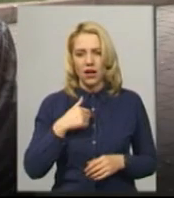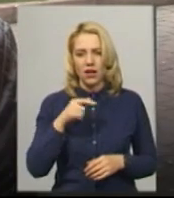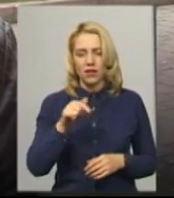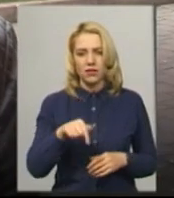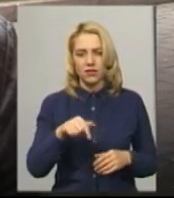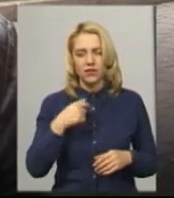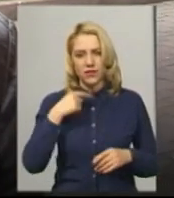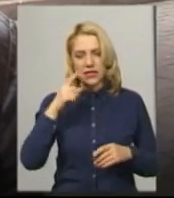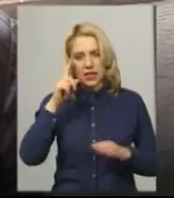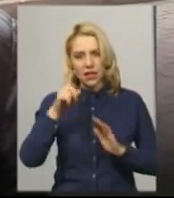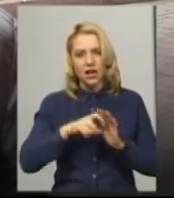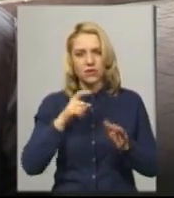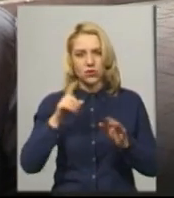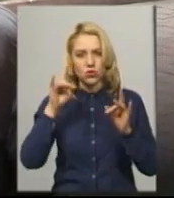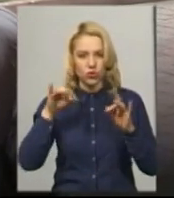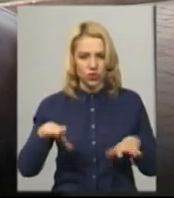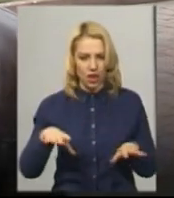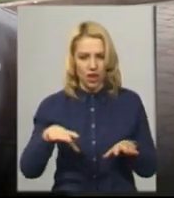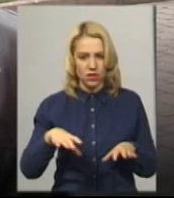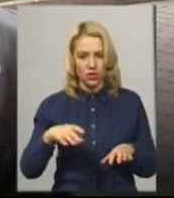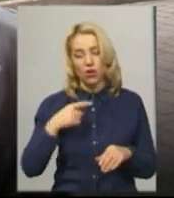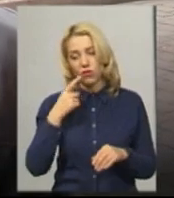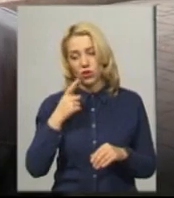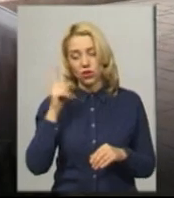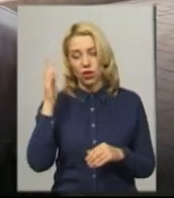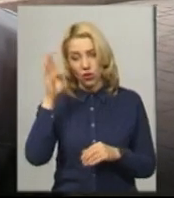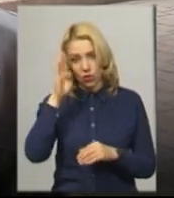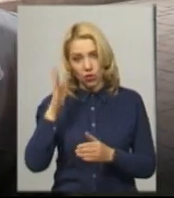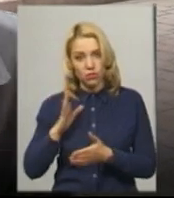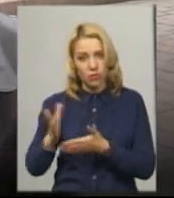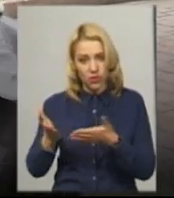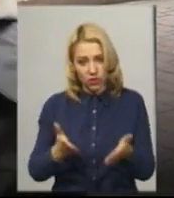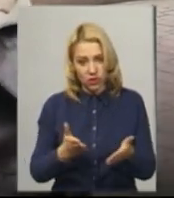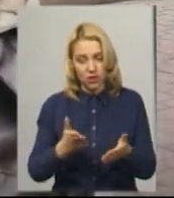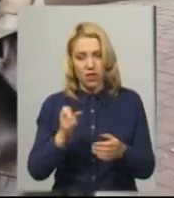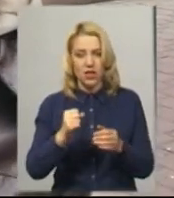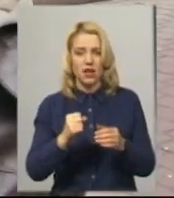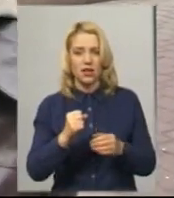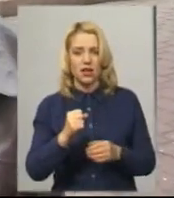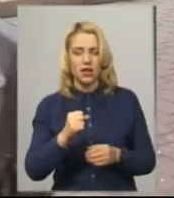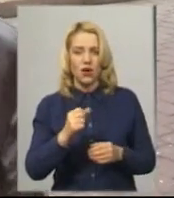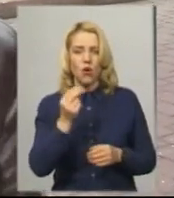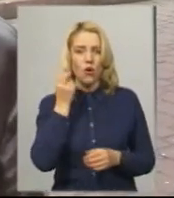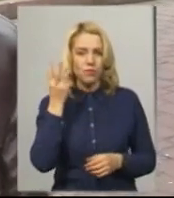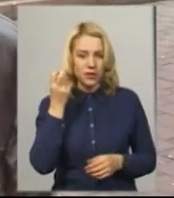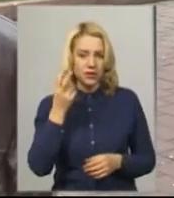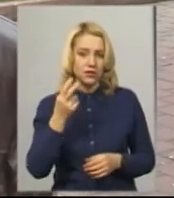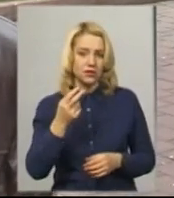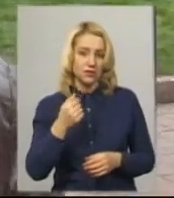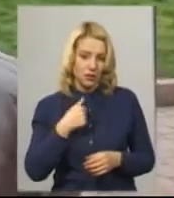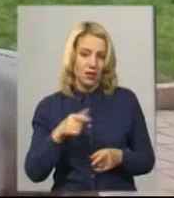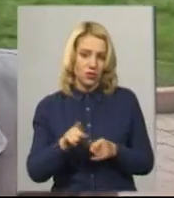зустрів знакомого. Він каже, що його пригласили на 16 на обід. Каже, хоч, приходь, я